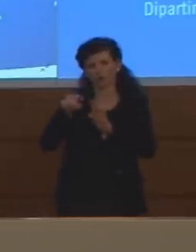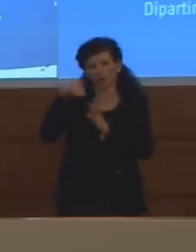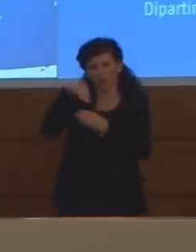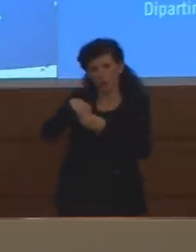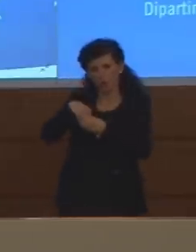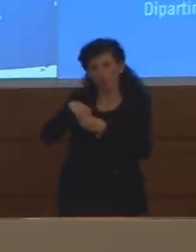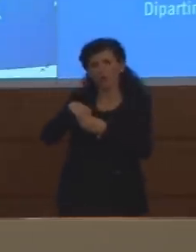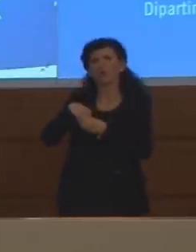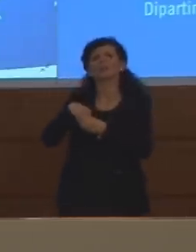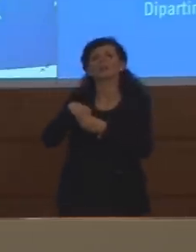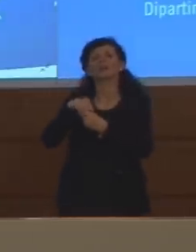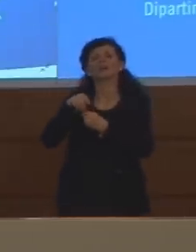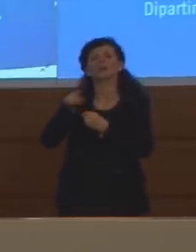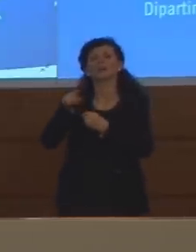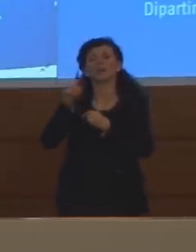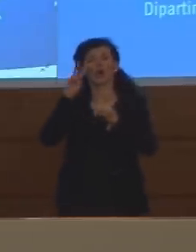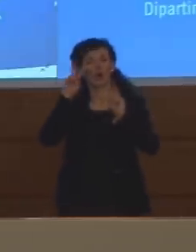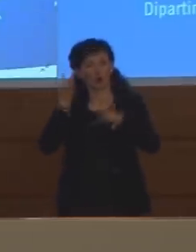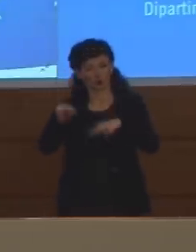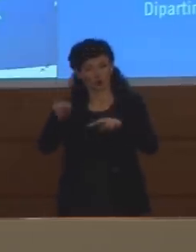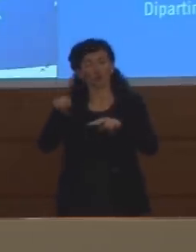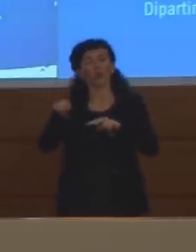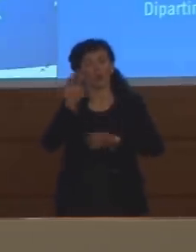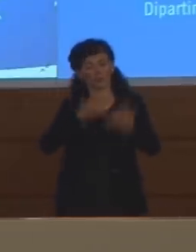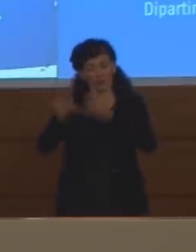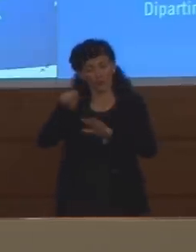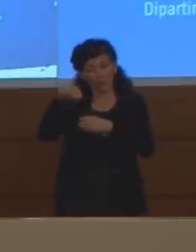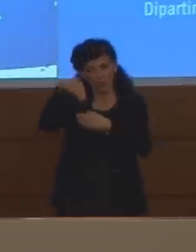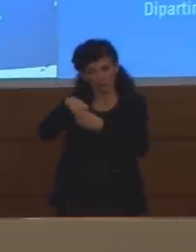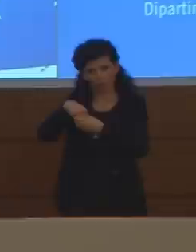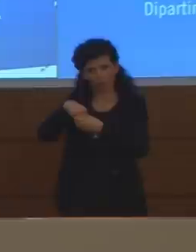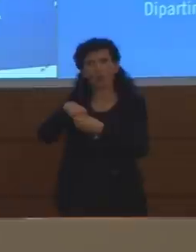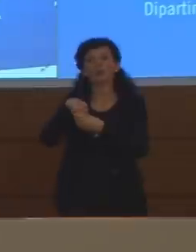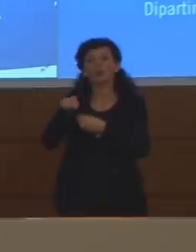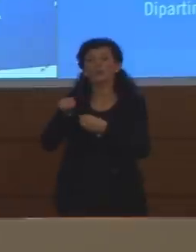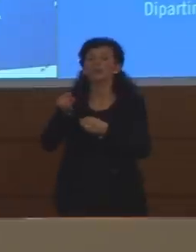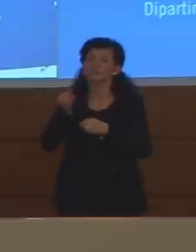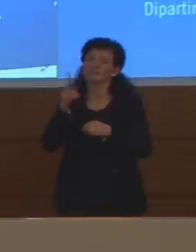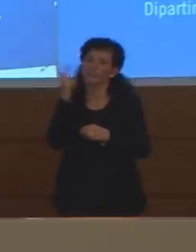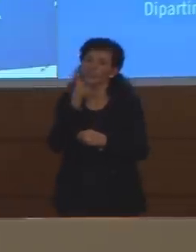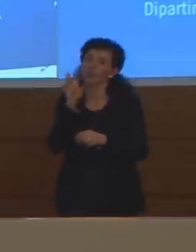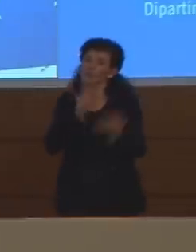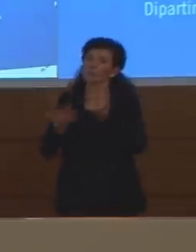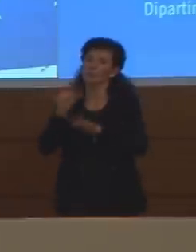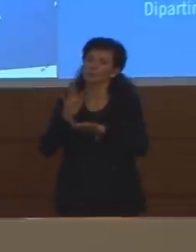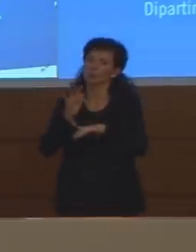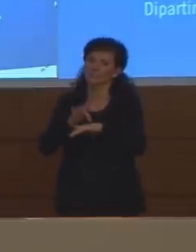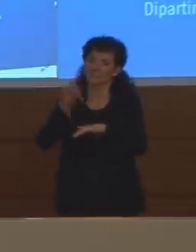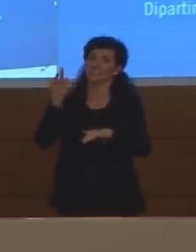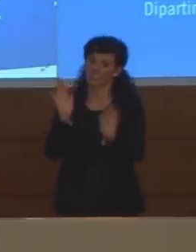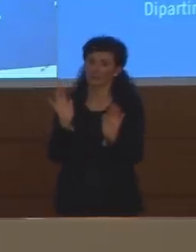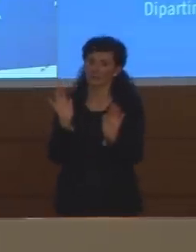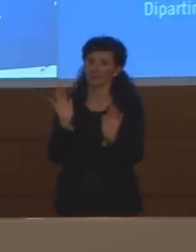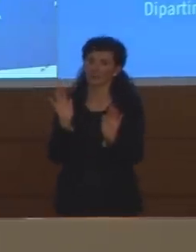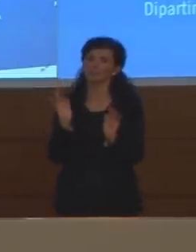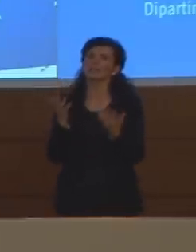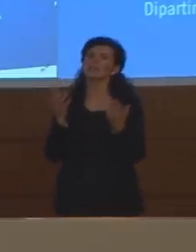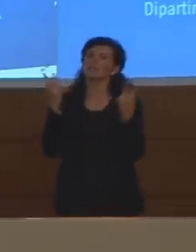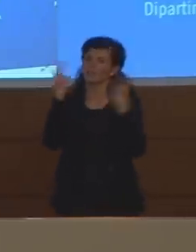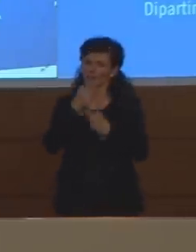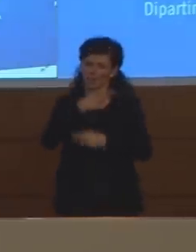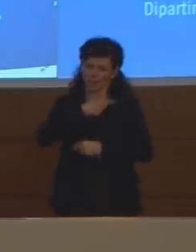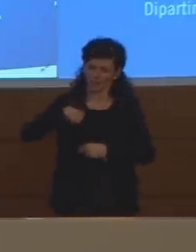controllate sono delle informazioni anche dati sensibili che stiamo valutando